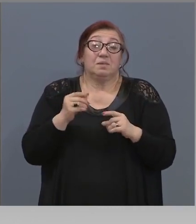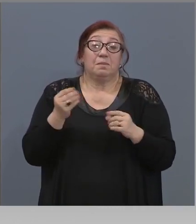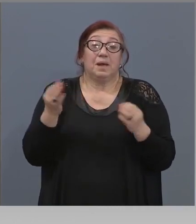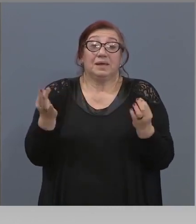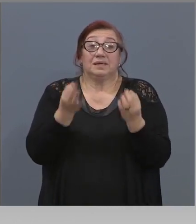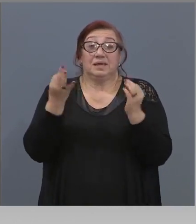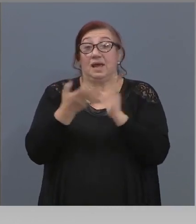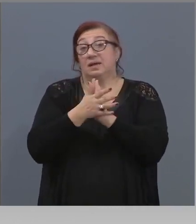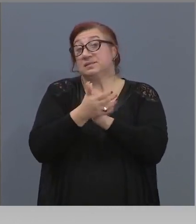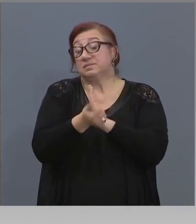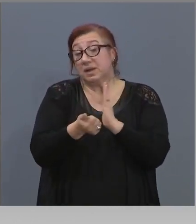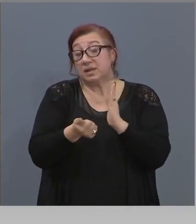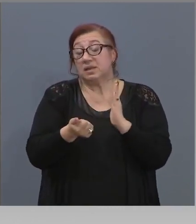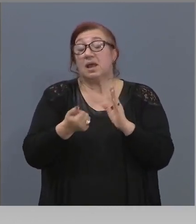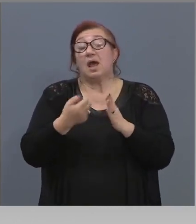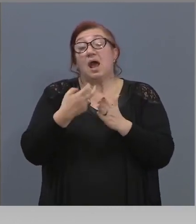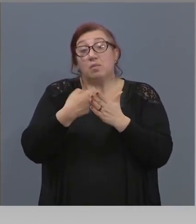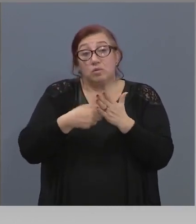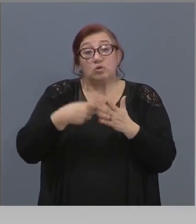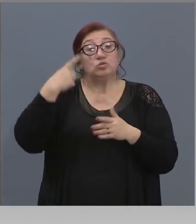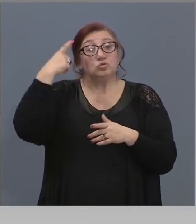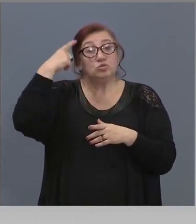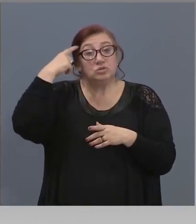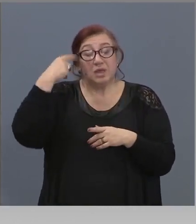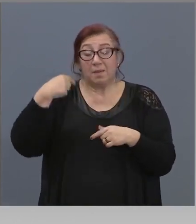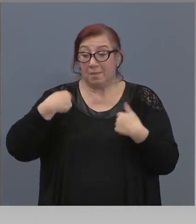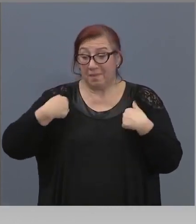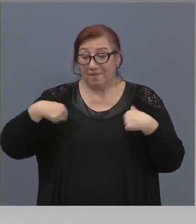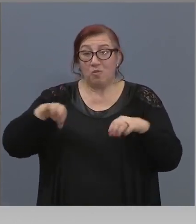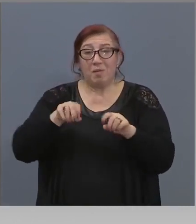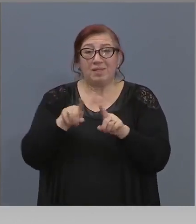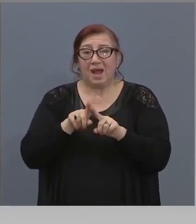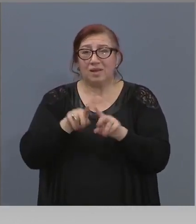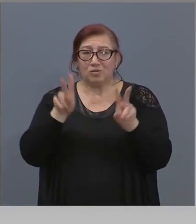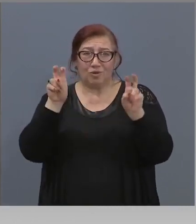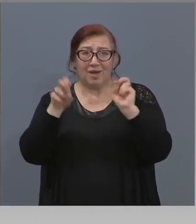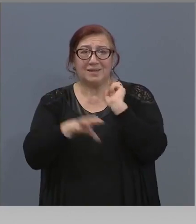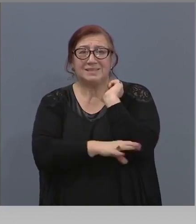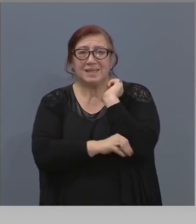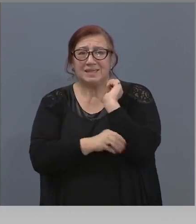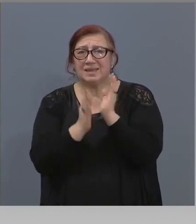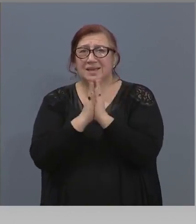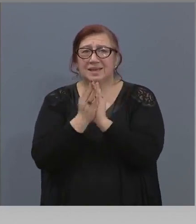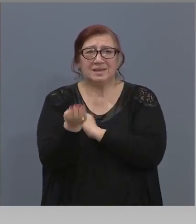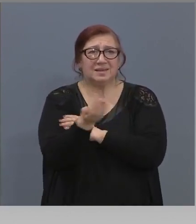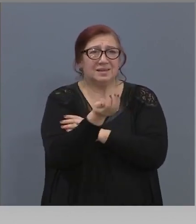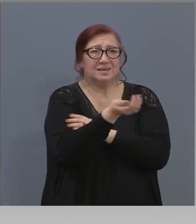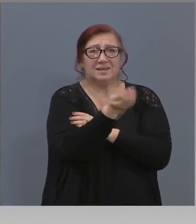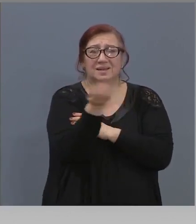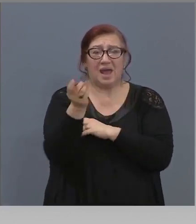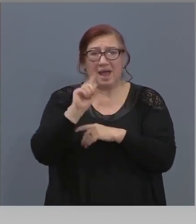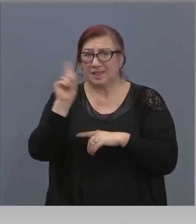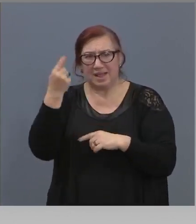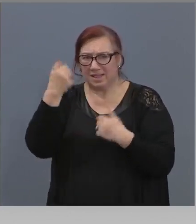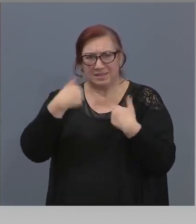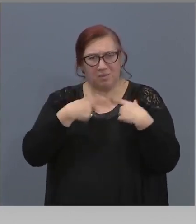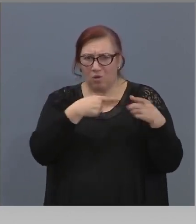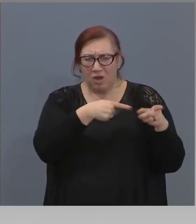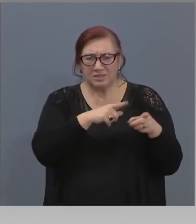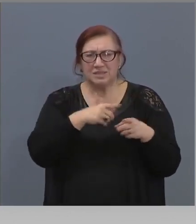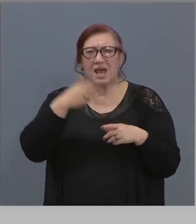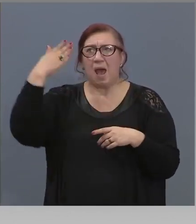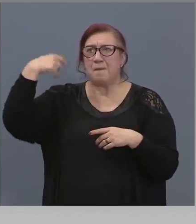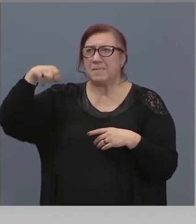Просто знам, че като циганета се молиме, а не само аз, и президенти, и премьери на най-големи държави,